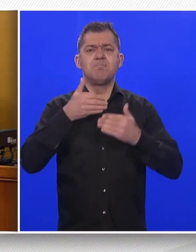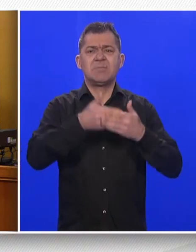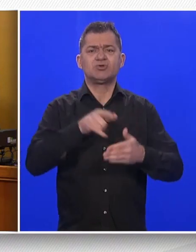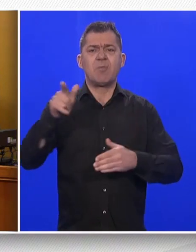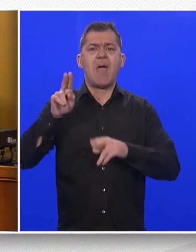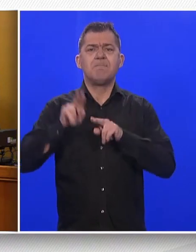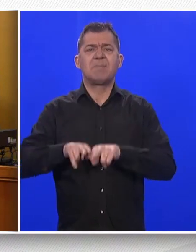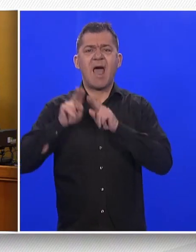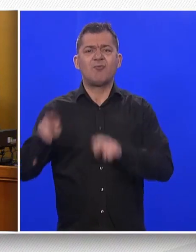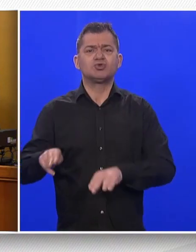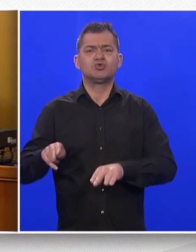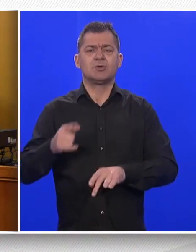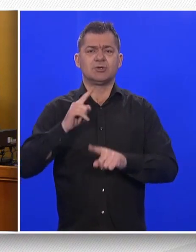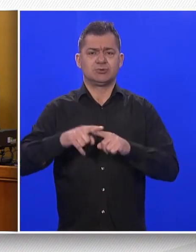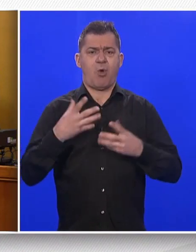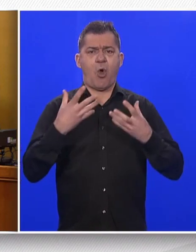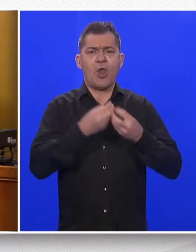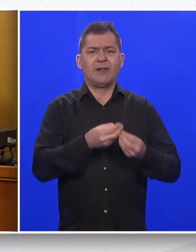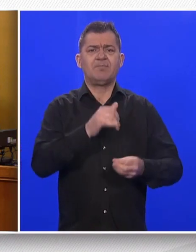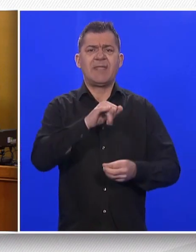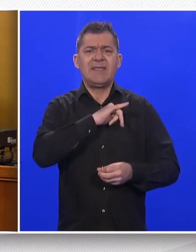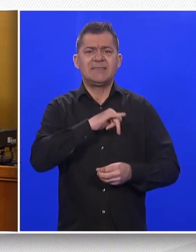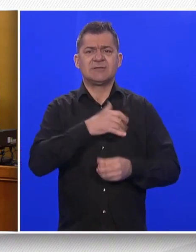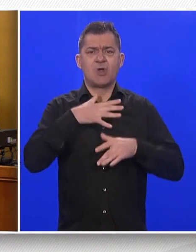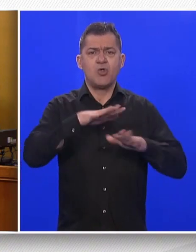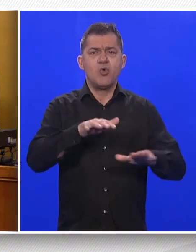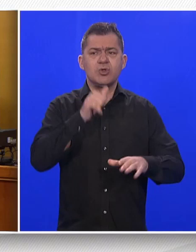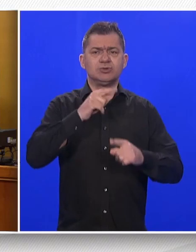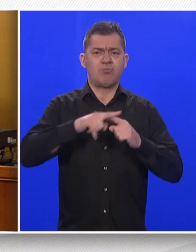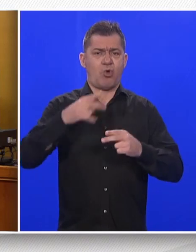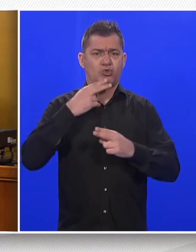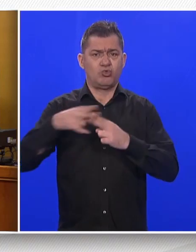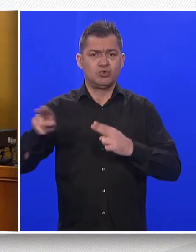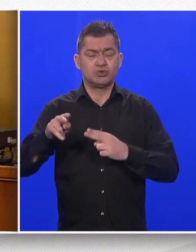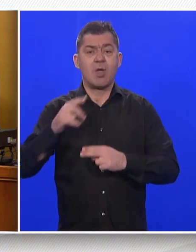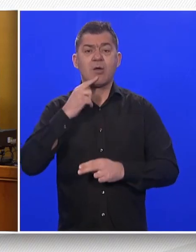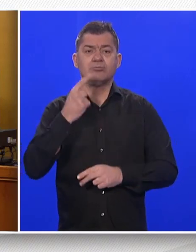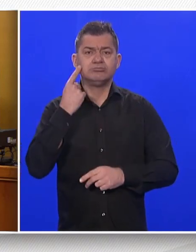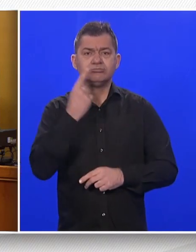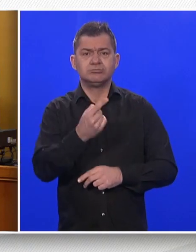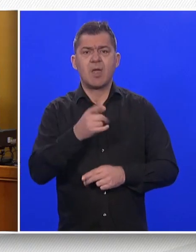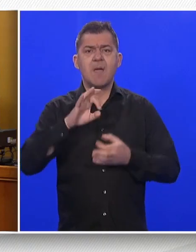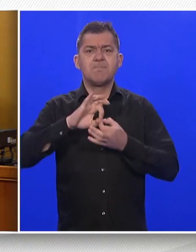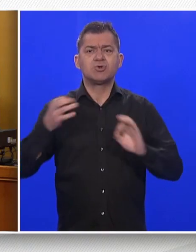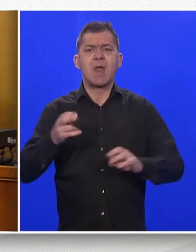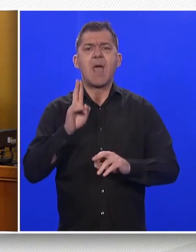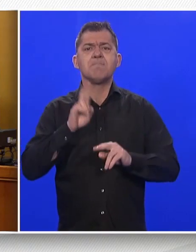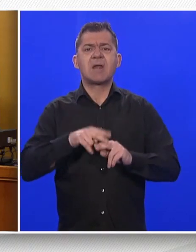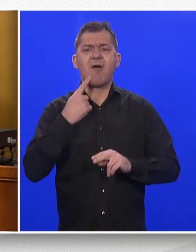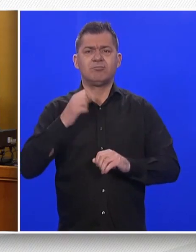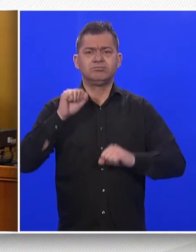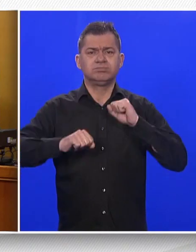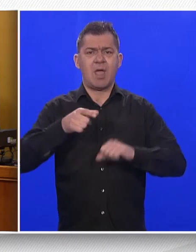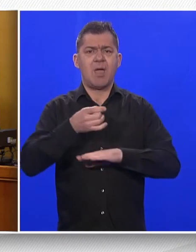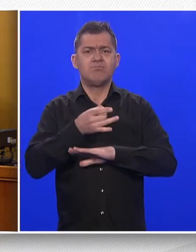radi zaštite kolektivnih interesa potrošača, a uzimajući u obzir isključivo procesno pravnu narav direktive,